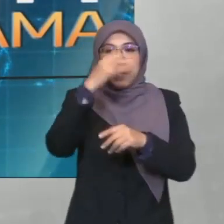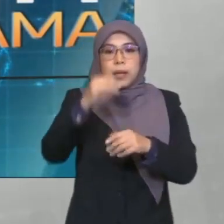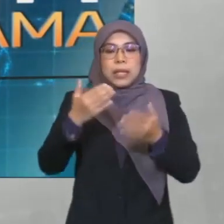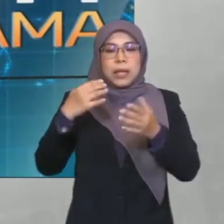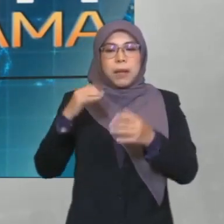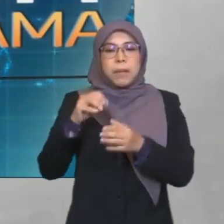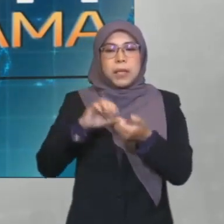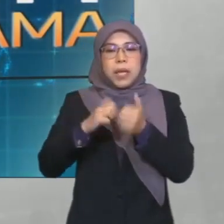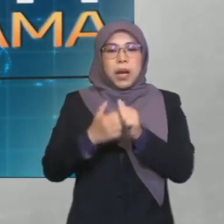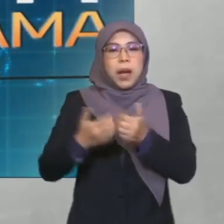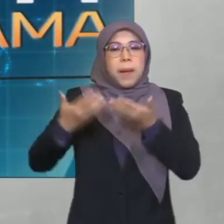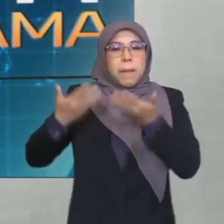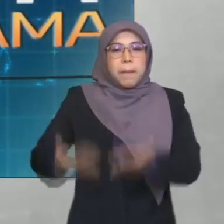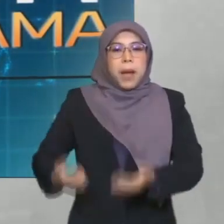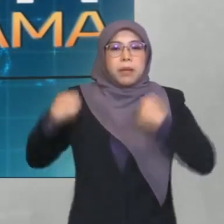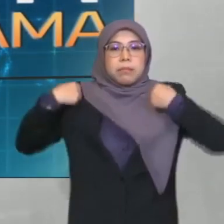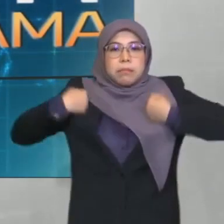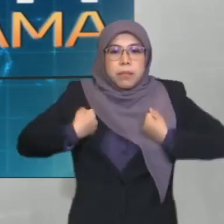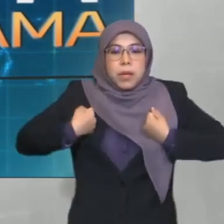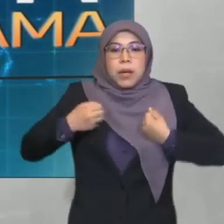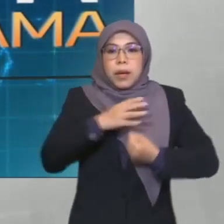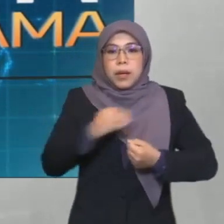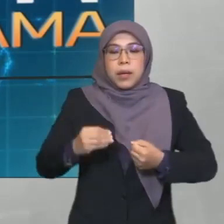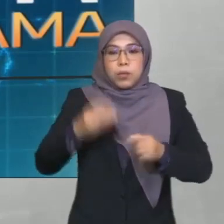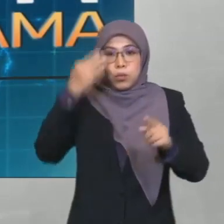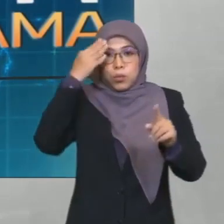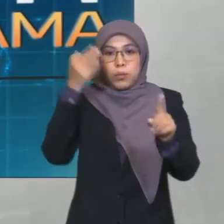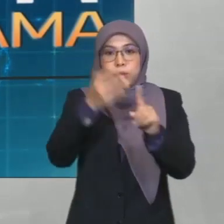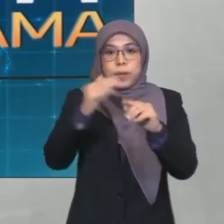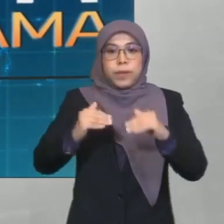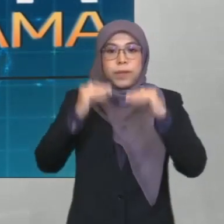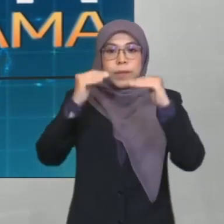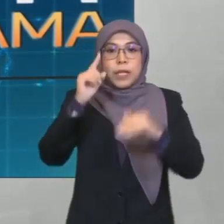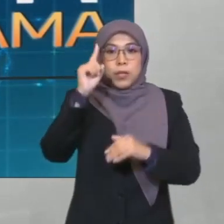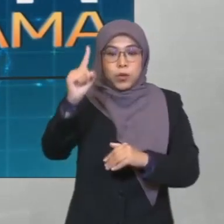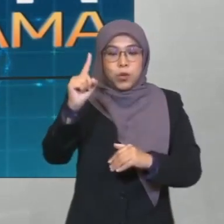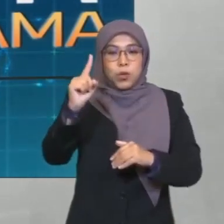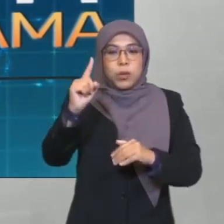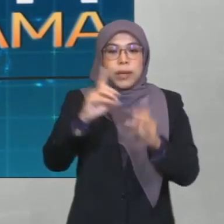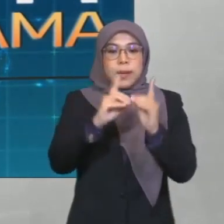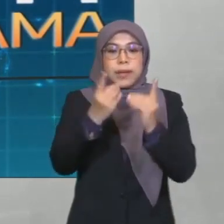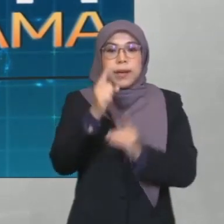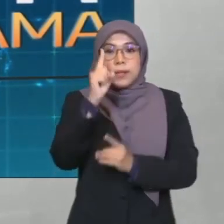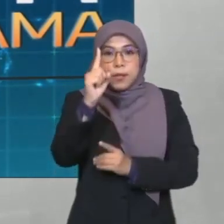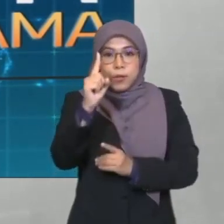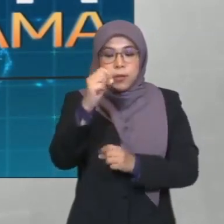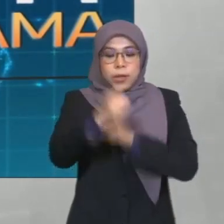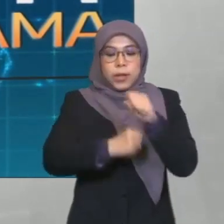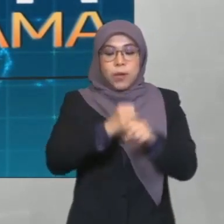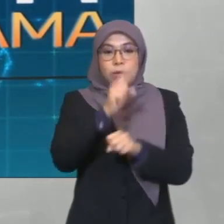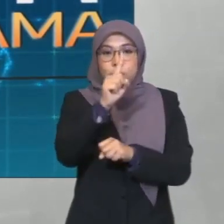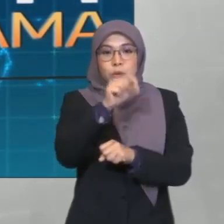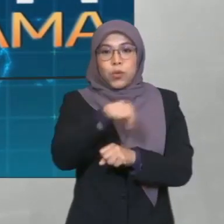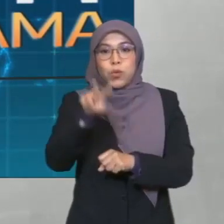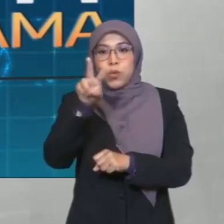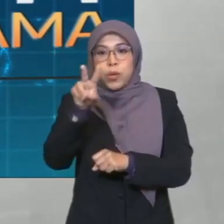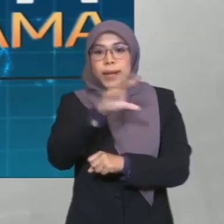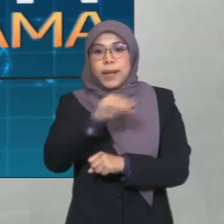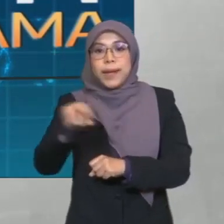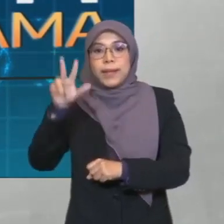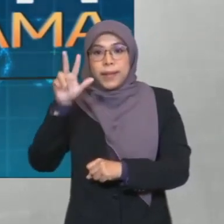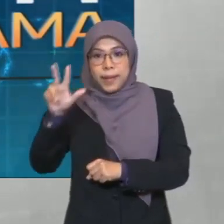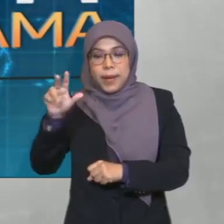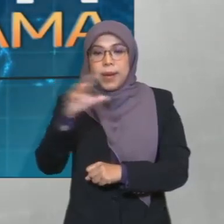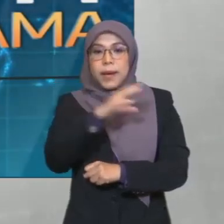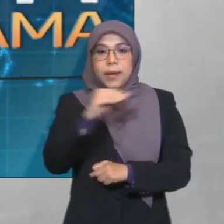berat murid. Menurut Kementerian Pendidikan, fasa pertama bagi murid tahap satu iaitu tahun satu, tahun dua dan tahun